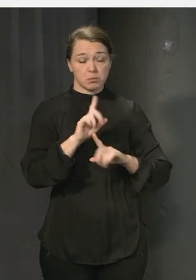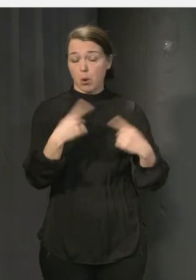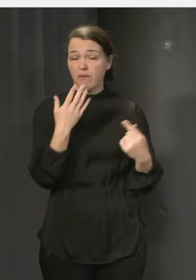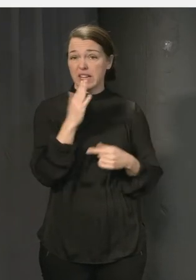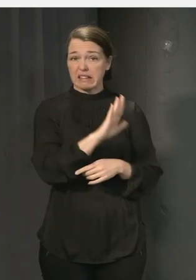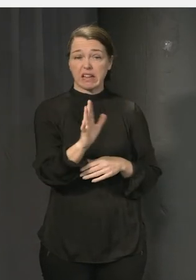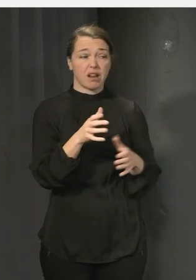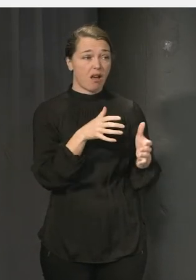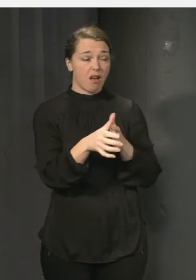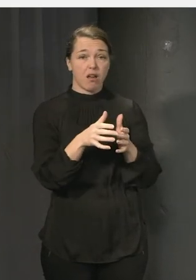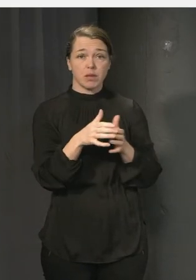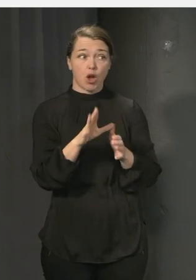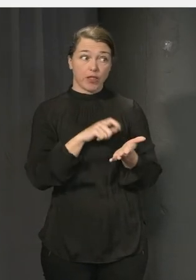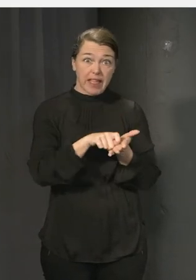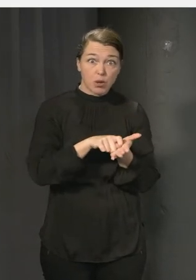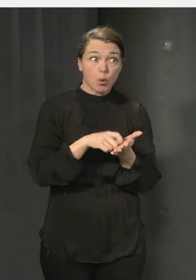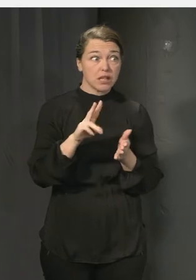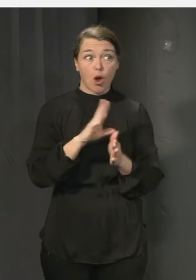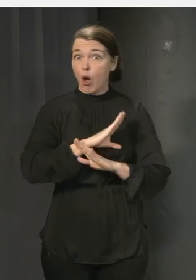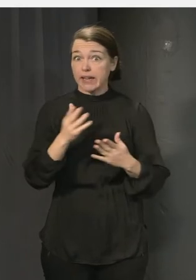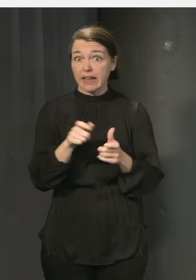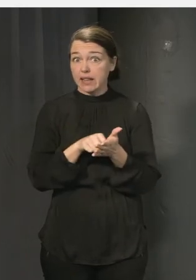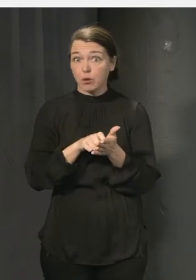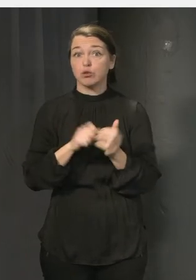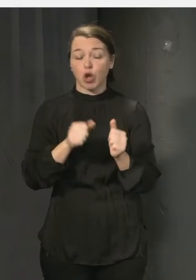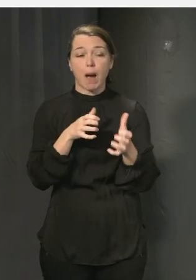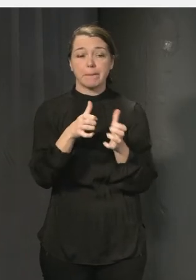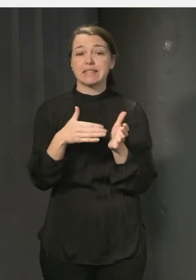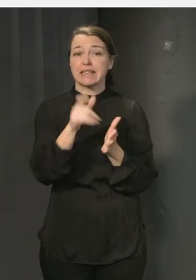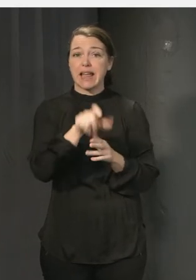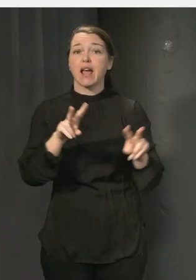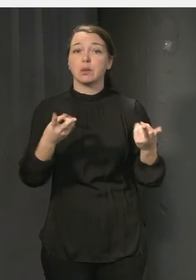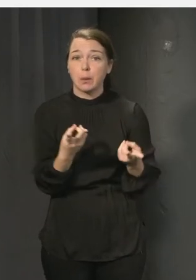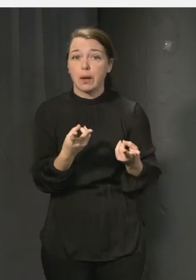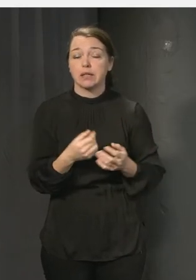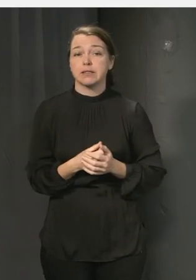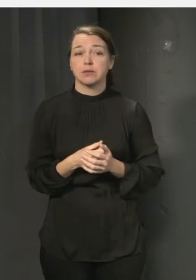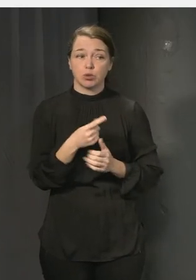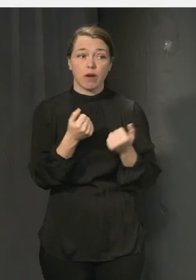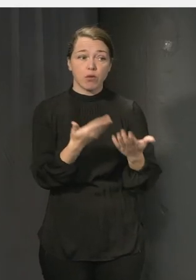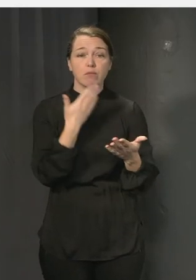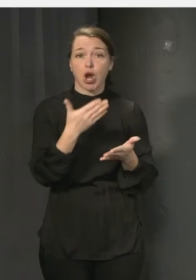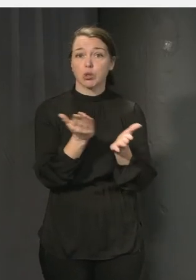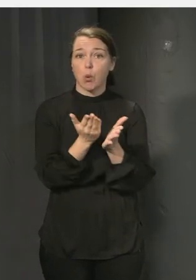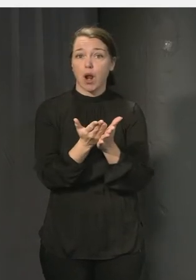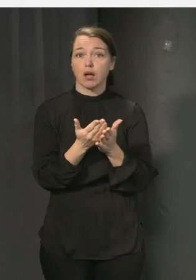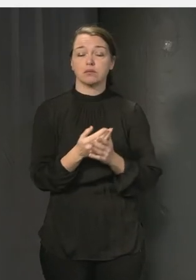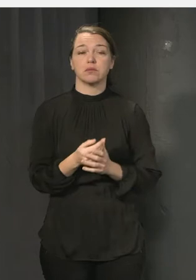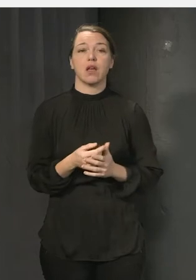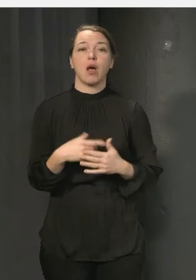får en diagnos eller inte. att det är nog mycket resurser, vilja,